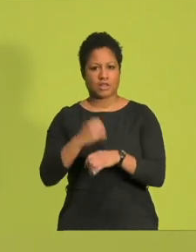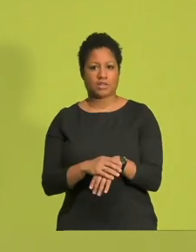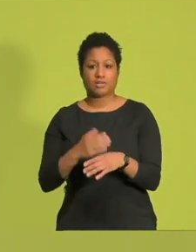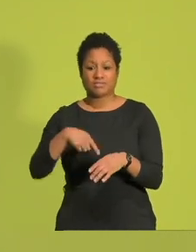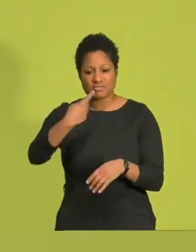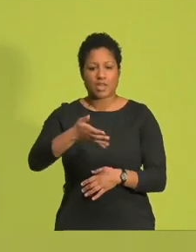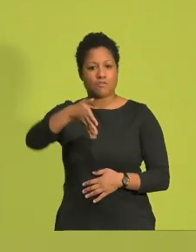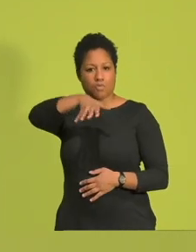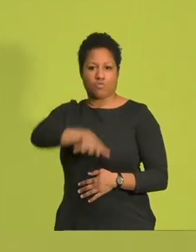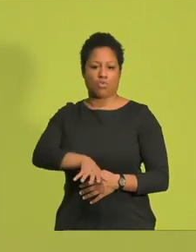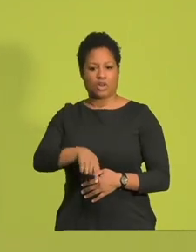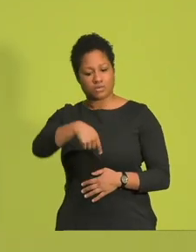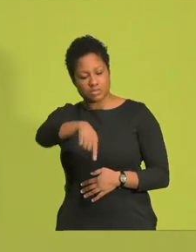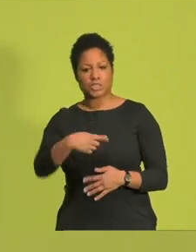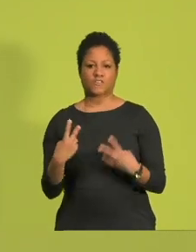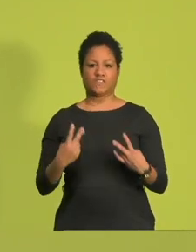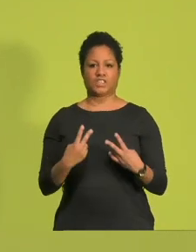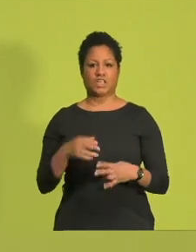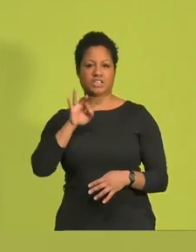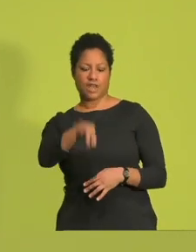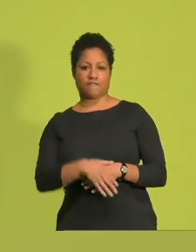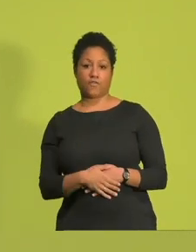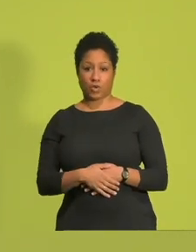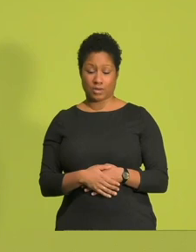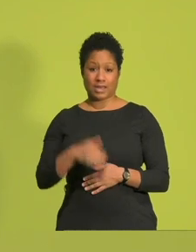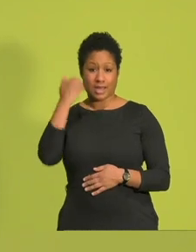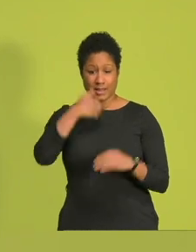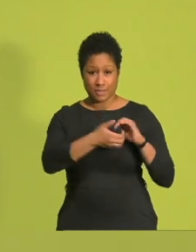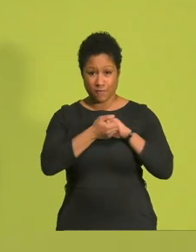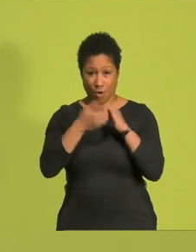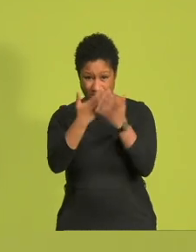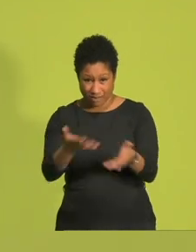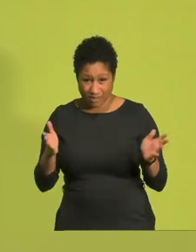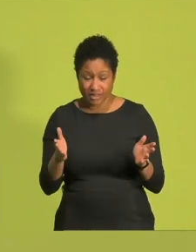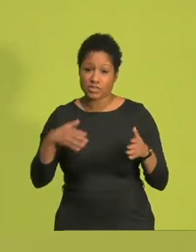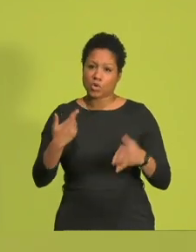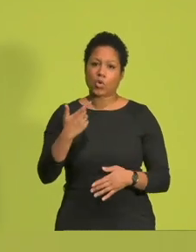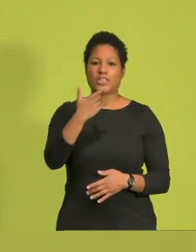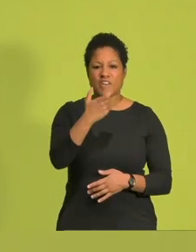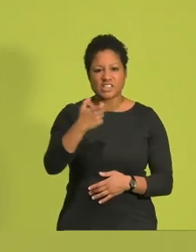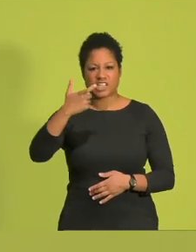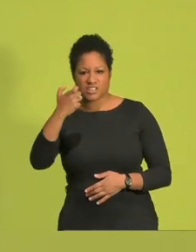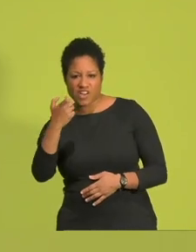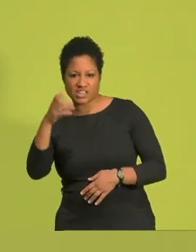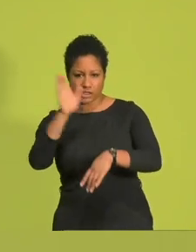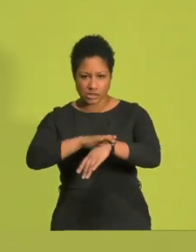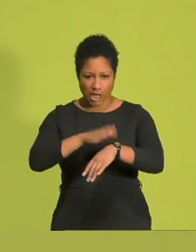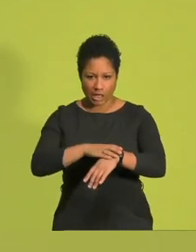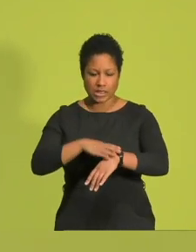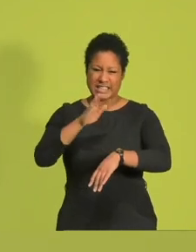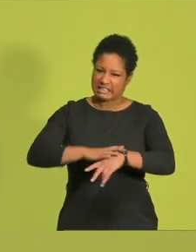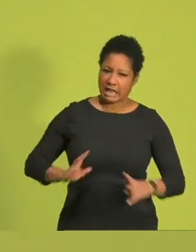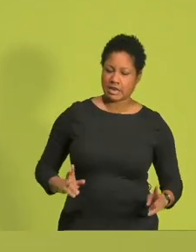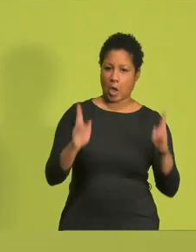fünf Monaten. Liebe Freundinnen und Freunde, machen wir die 2020er zu einem Zeitraum der politischen